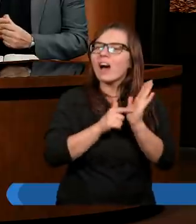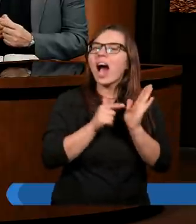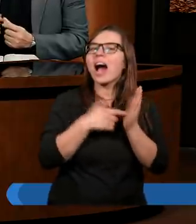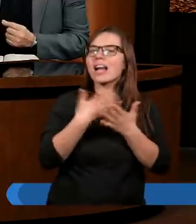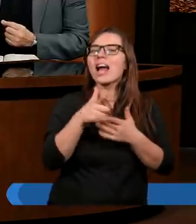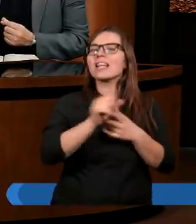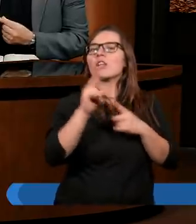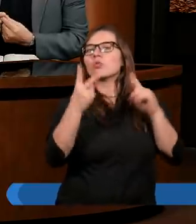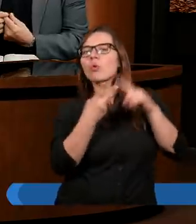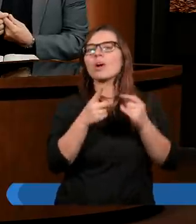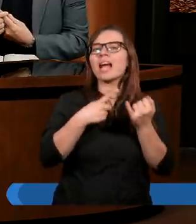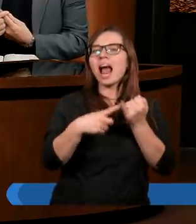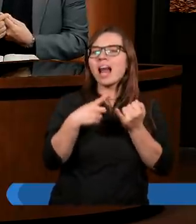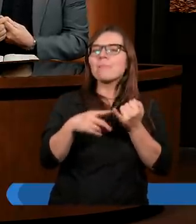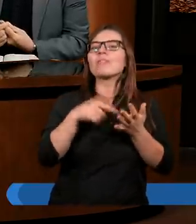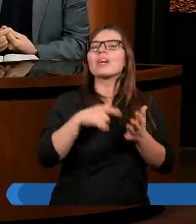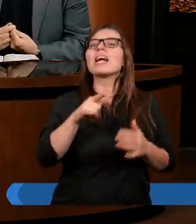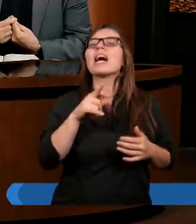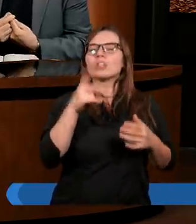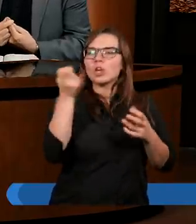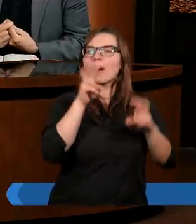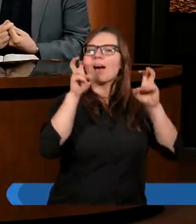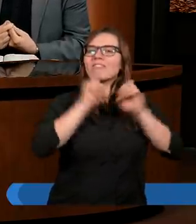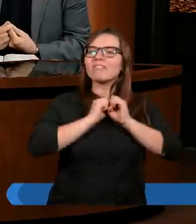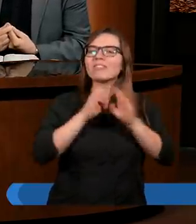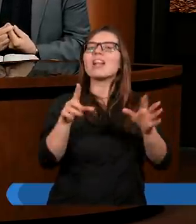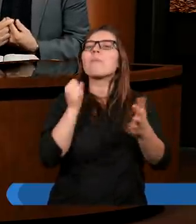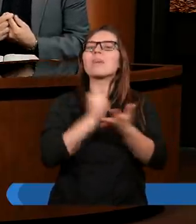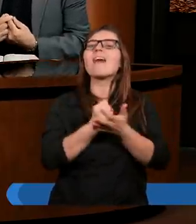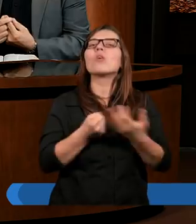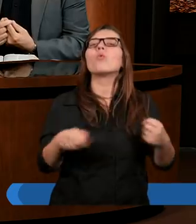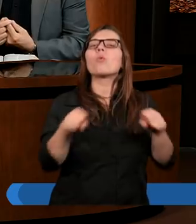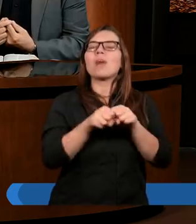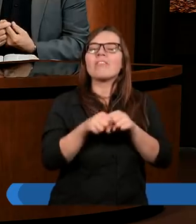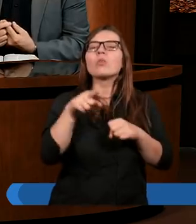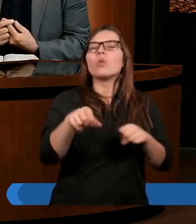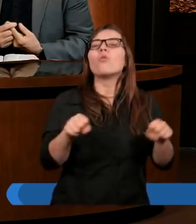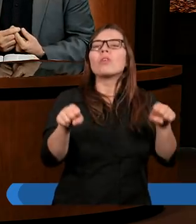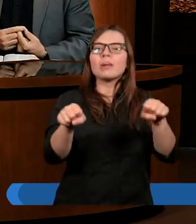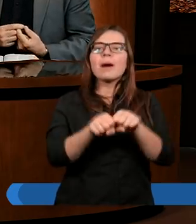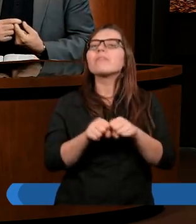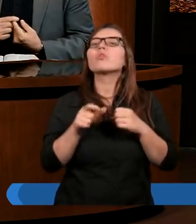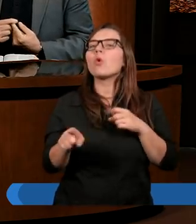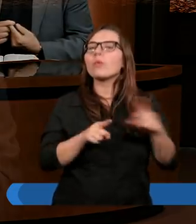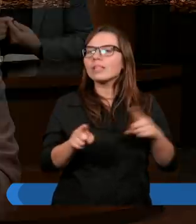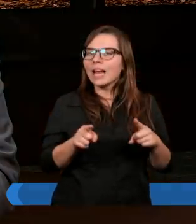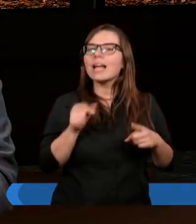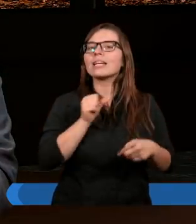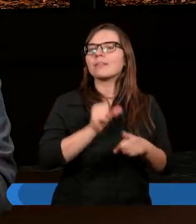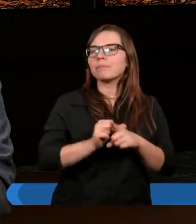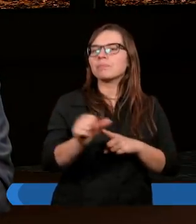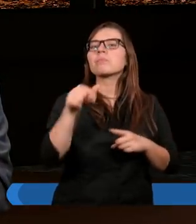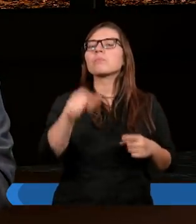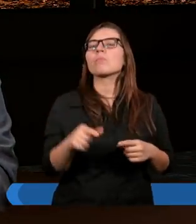drugi element, o którym powiedziałem, że zdefiniować należy kwestią usprawiedliwienia. Usprawiedliwienie to jest